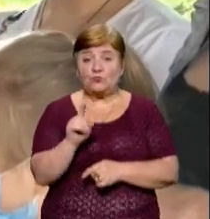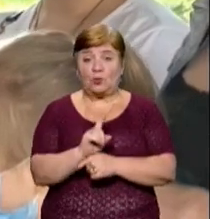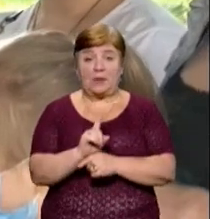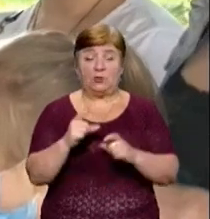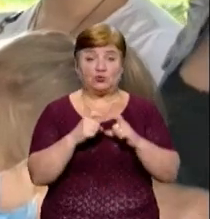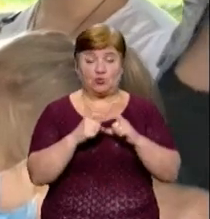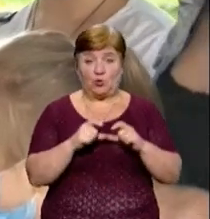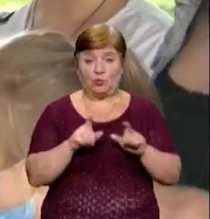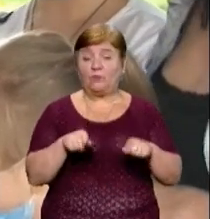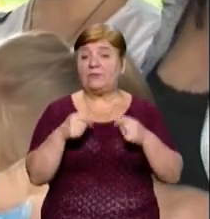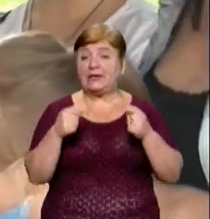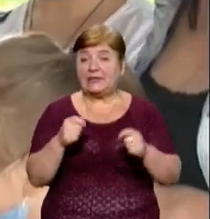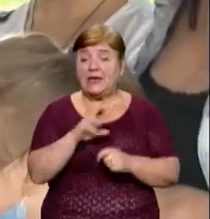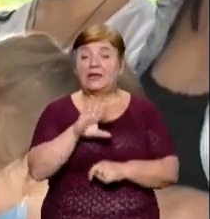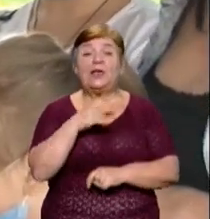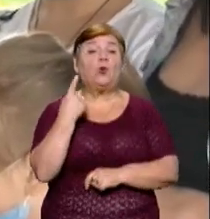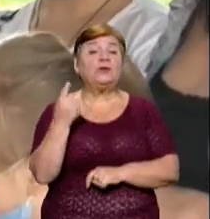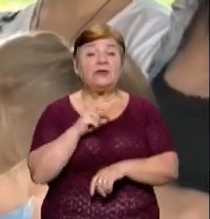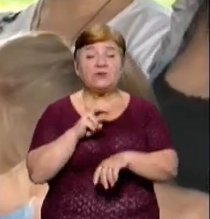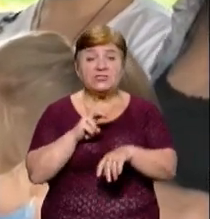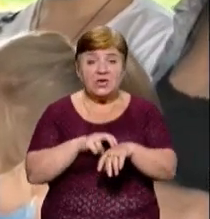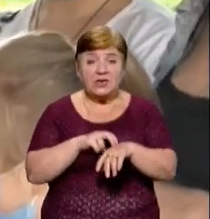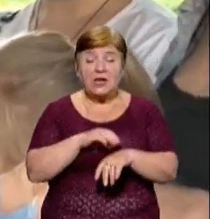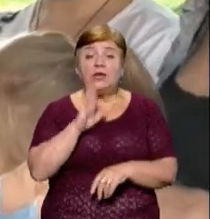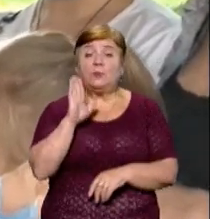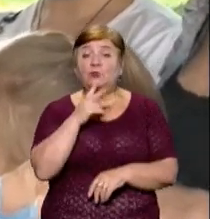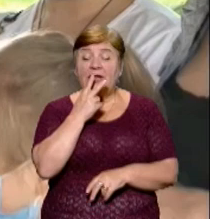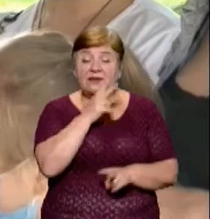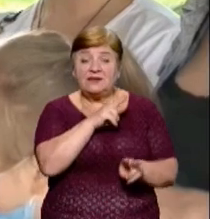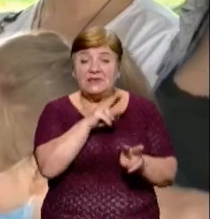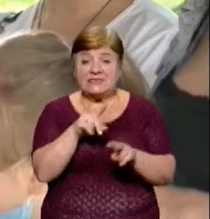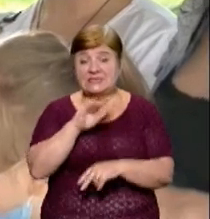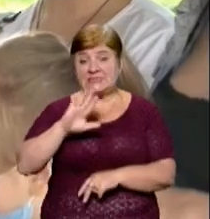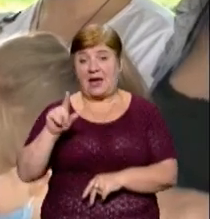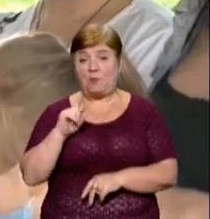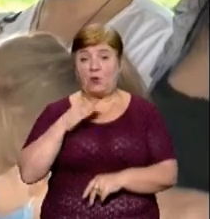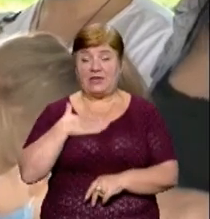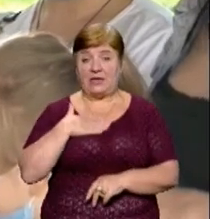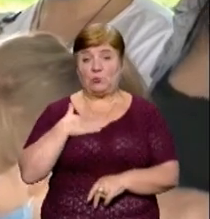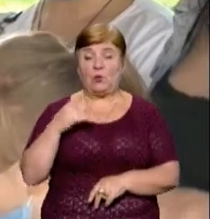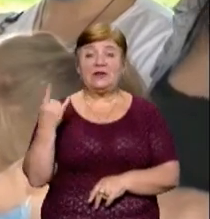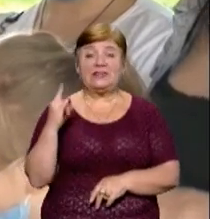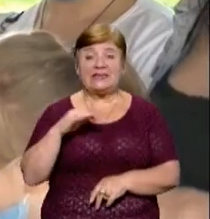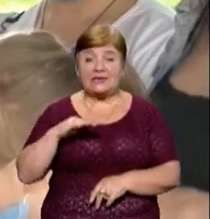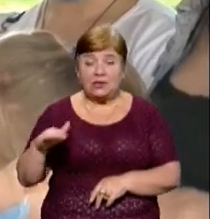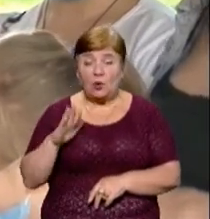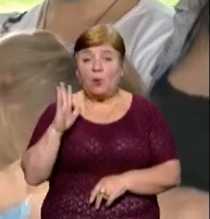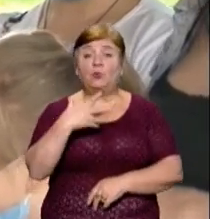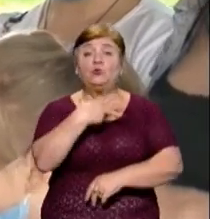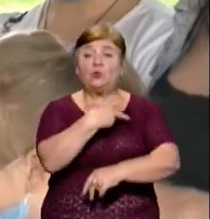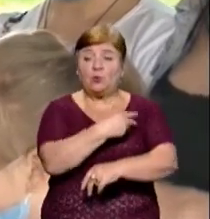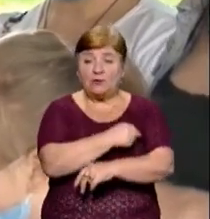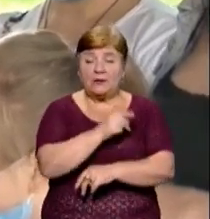дати, тому що ні один медик не буде ходити за моєю дитиною і не буде йому колоти гормон при